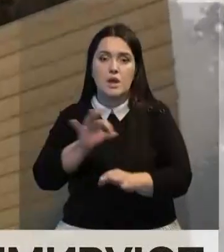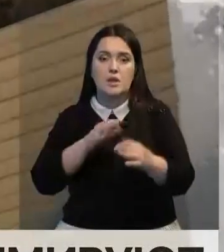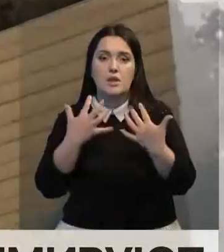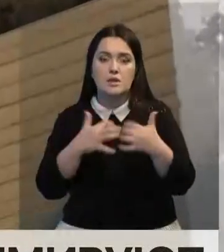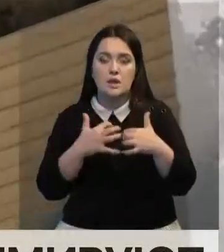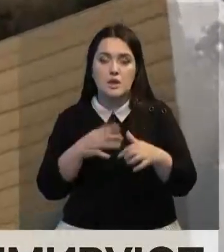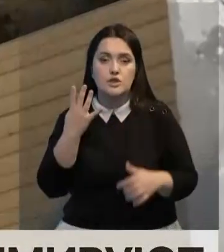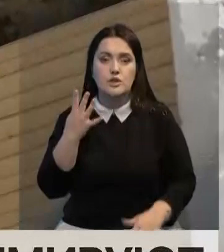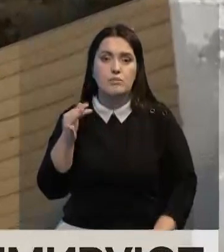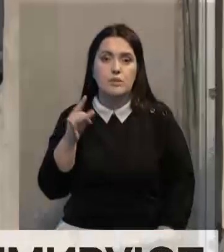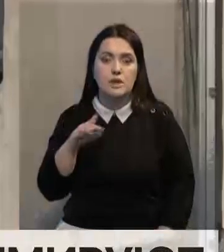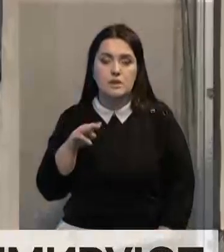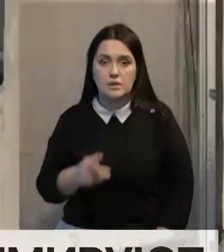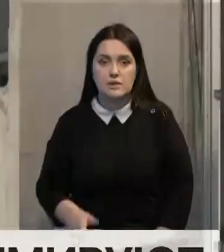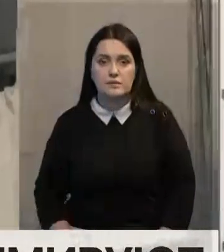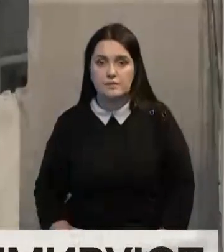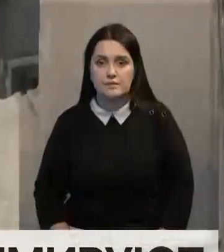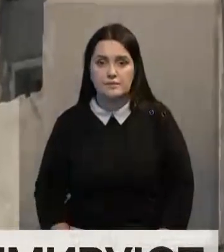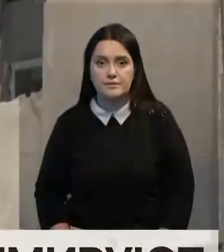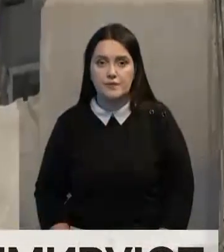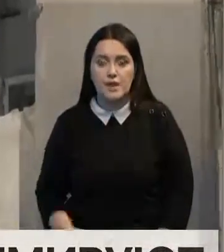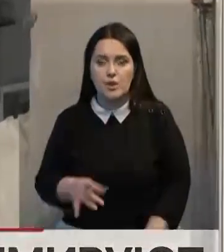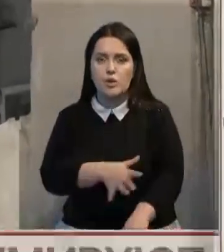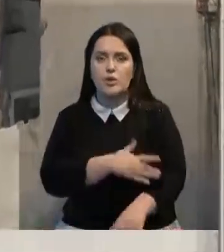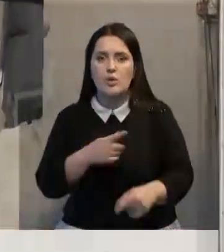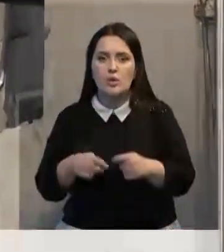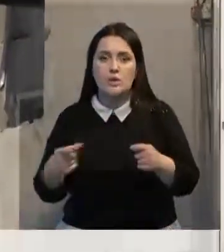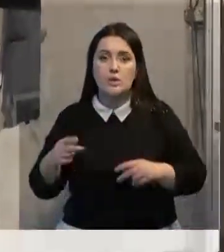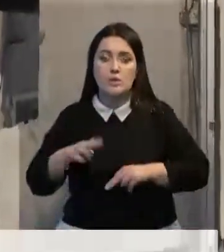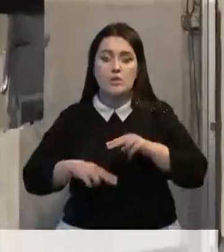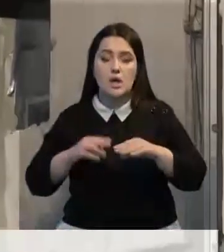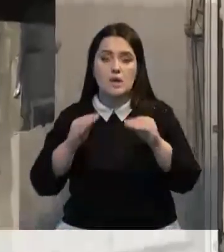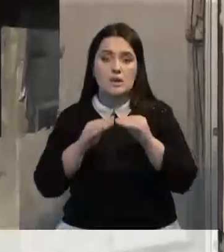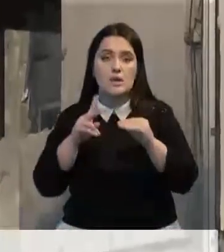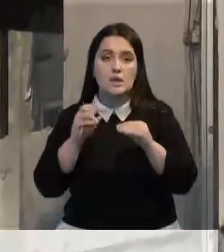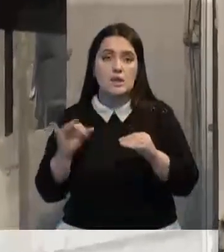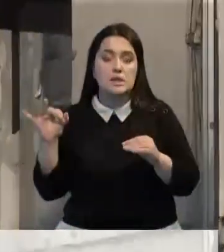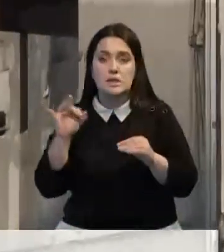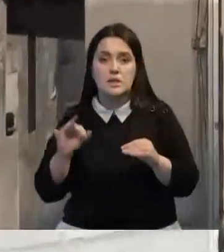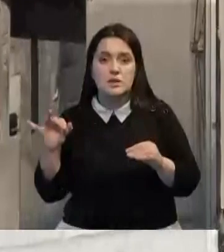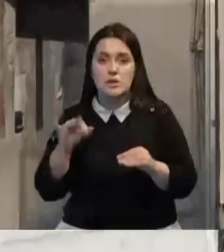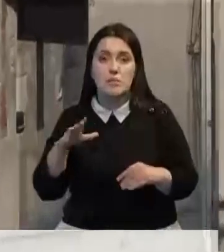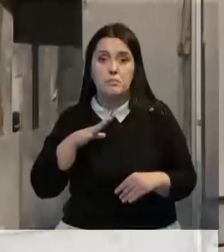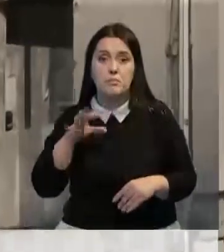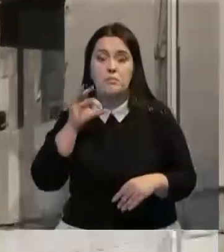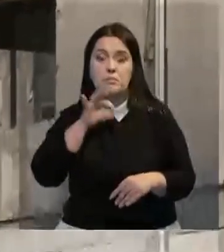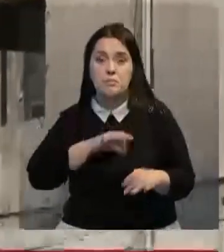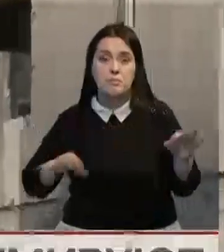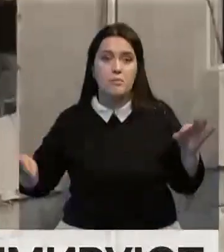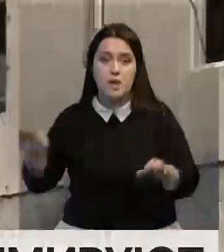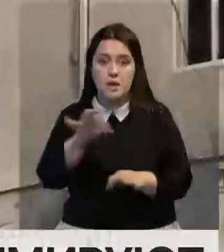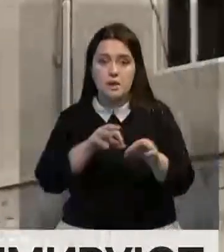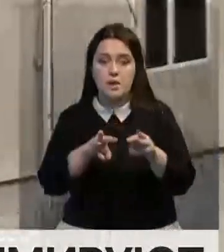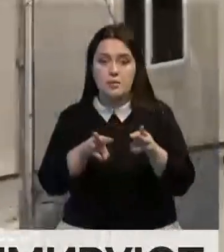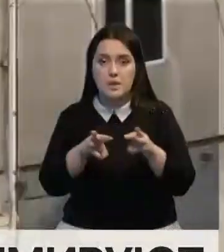почти в 4 миллиарда тенге. Этот массивный долгострой с 10-летней историей, некогда перспективный проект, тогда еще